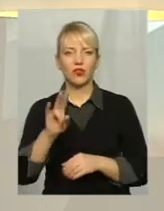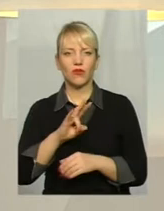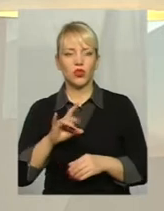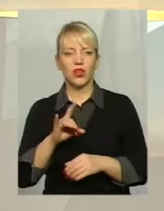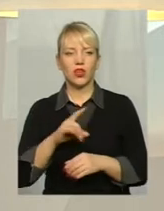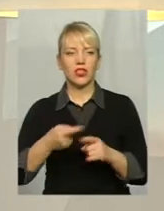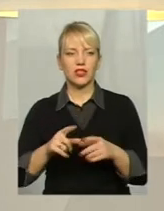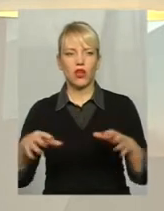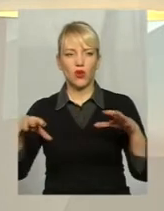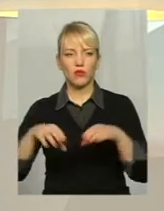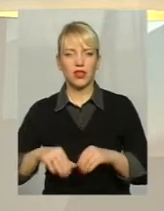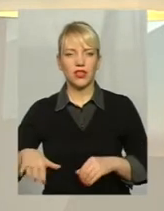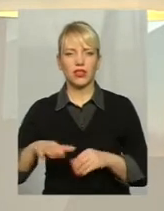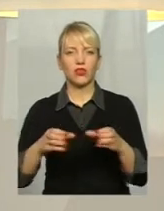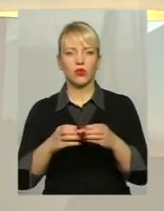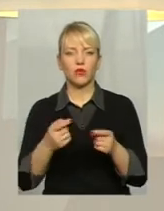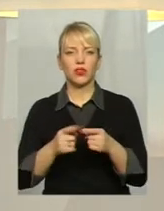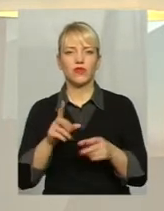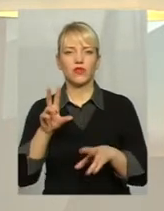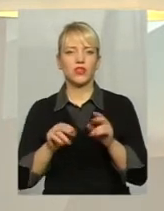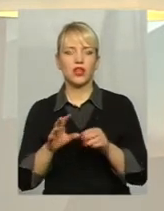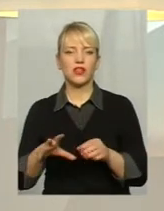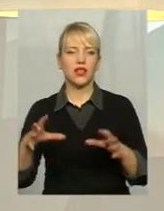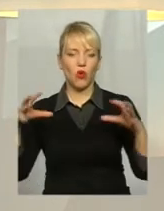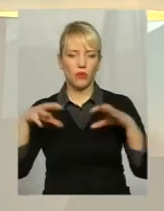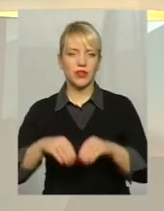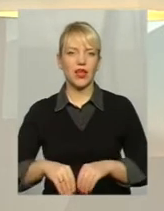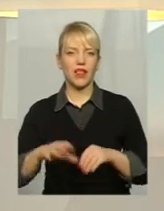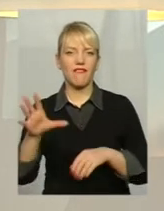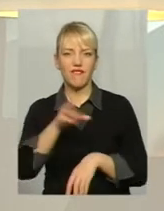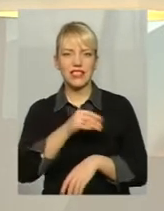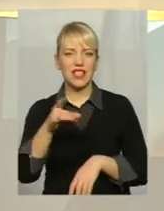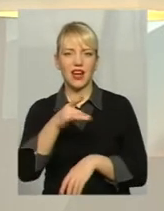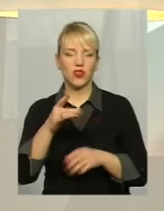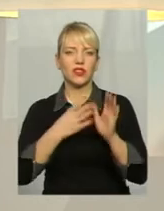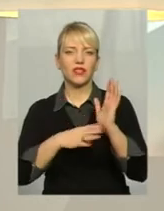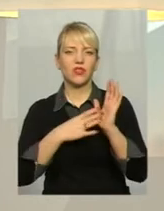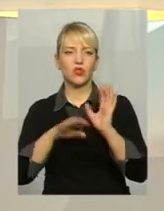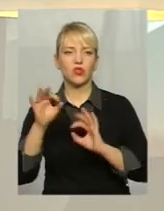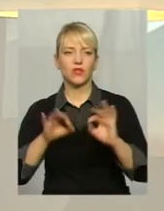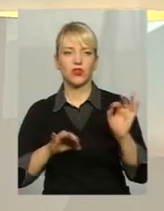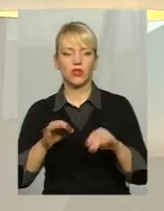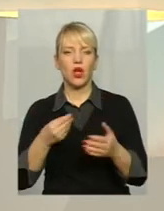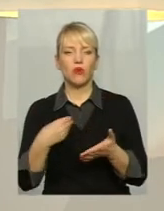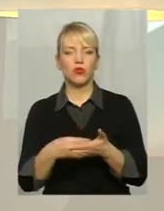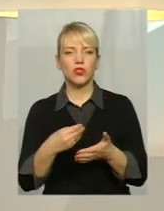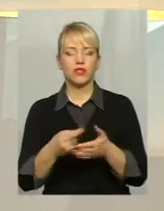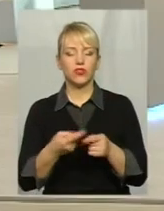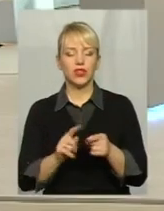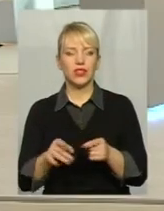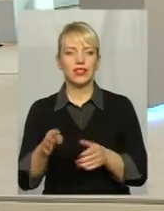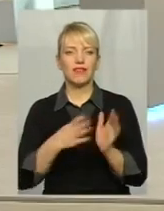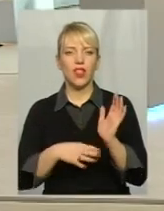об'єднана тергромада, вона об'єднала майже весь район 90% 90% району Бюджет отих 90%